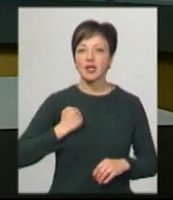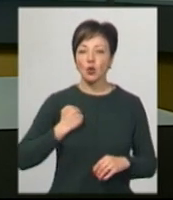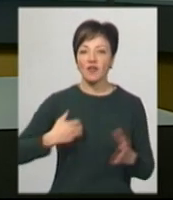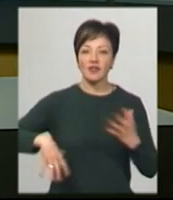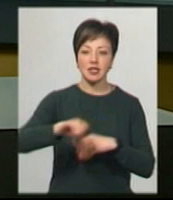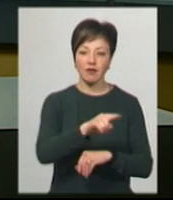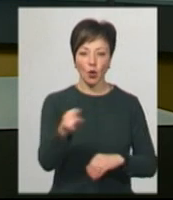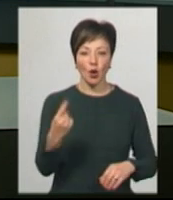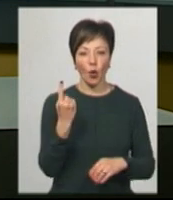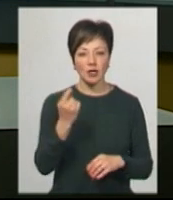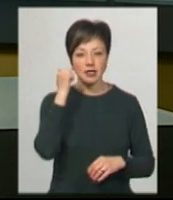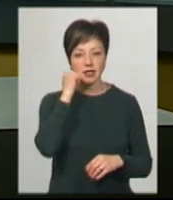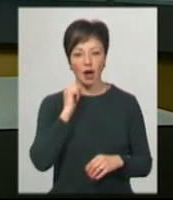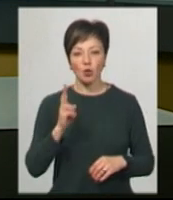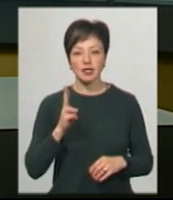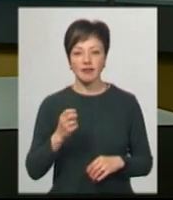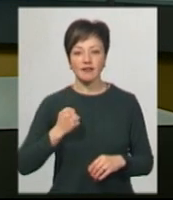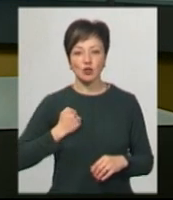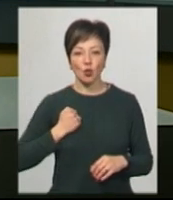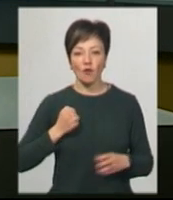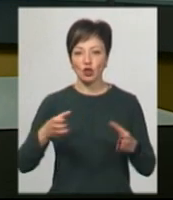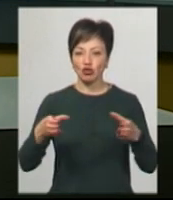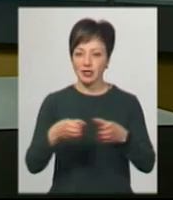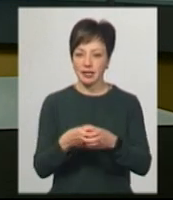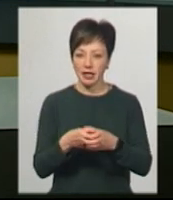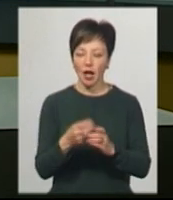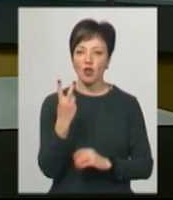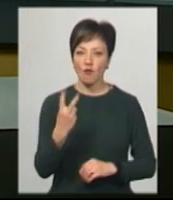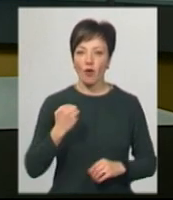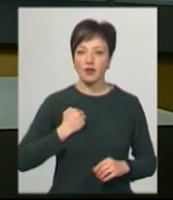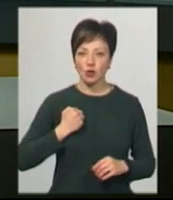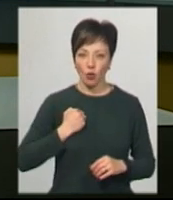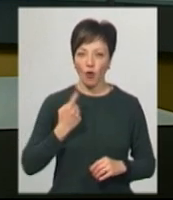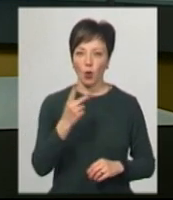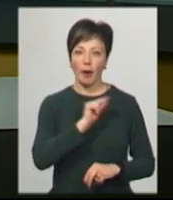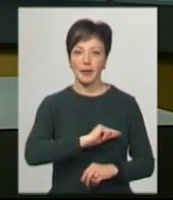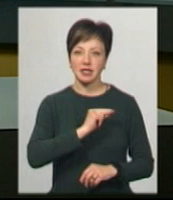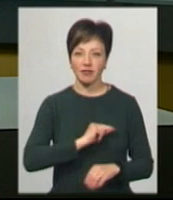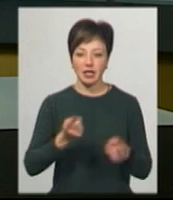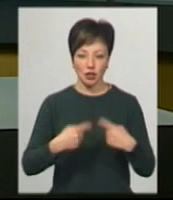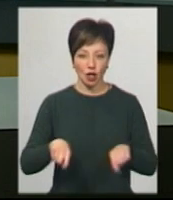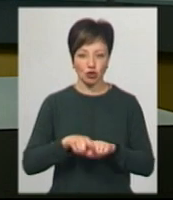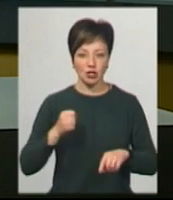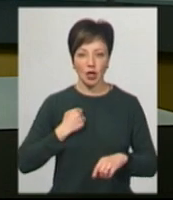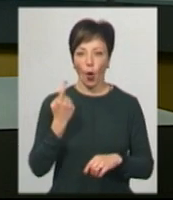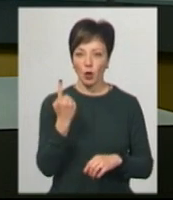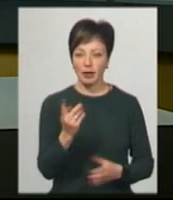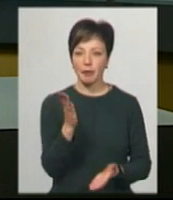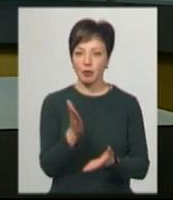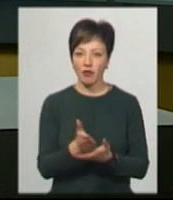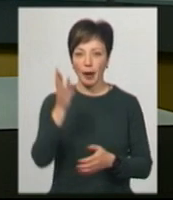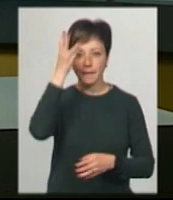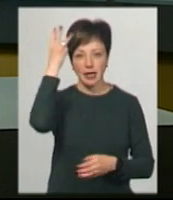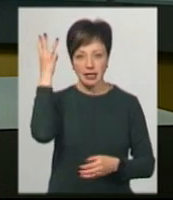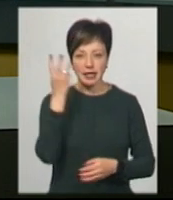то всі вони з однієї староконстантинівської військової частини. Двоє військові – одна працівниця частини. З них один перебуває у